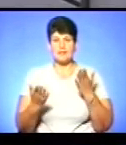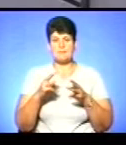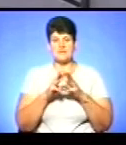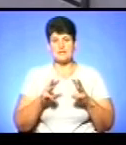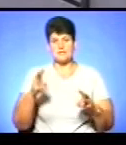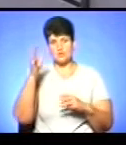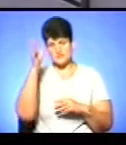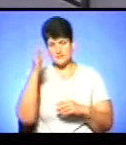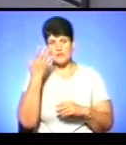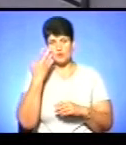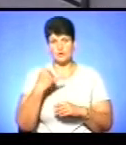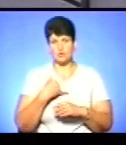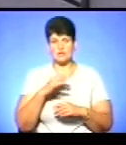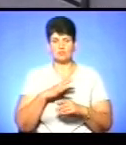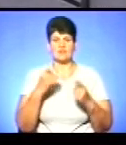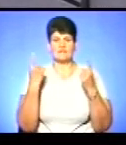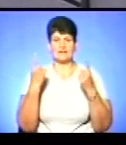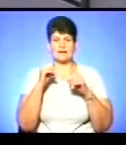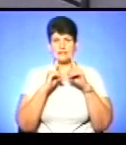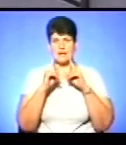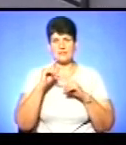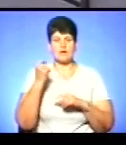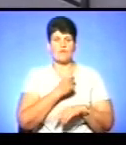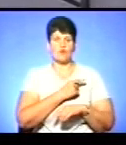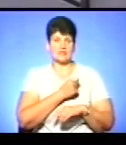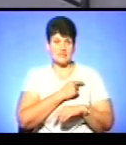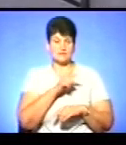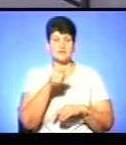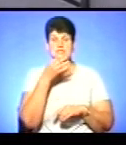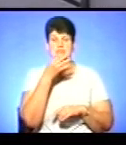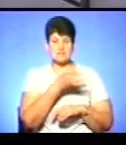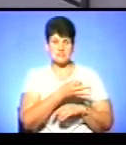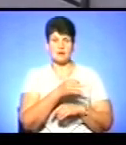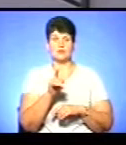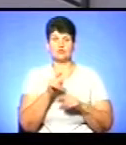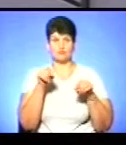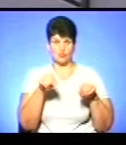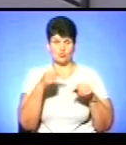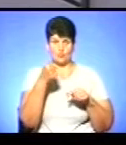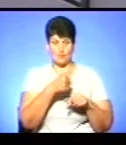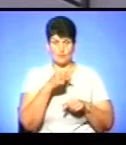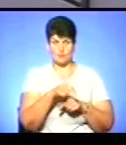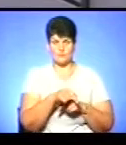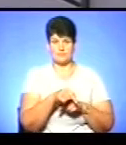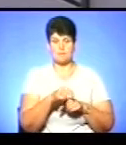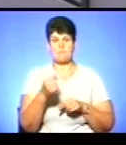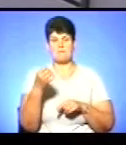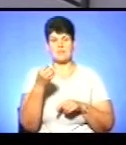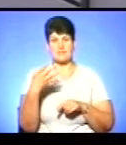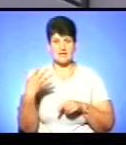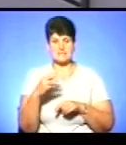освіти, коли в нас була велика нарада в Одесі, вона сказала, що цьогоріч на 15